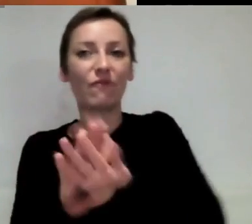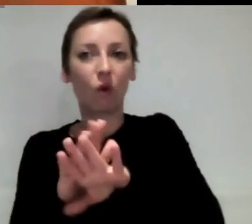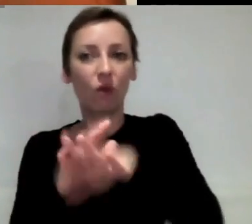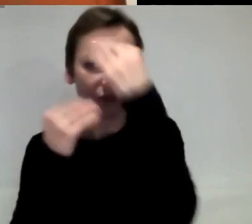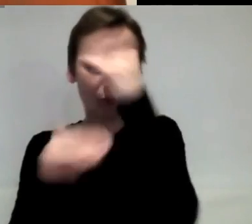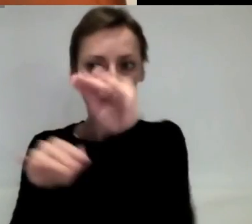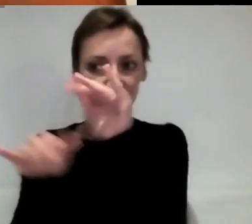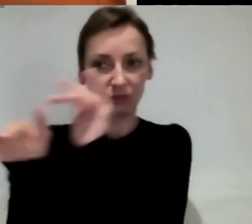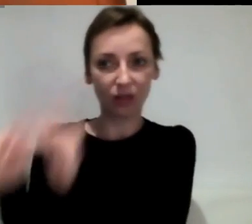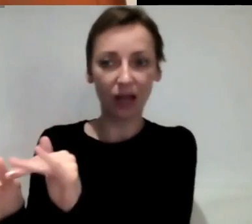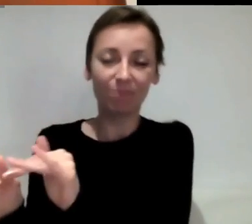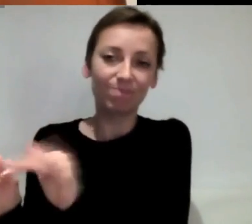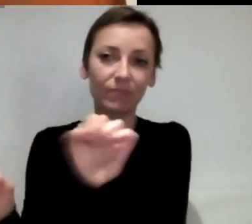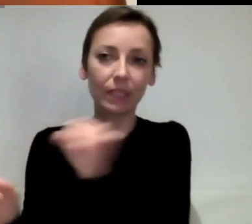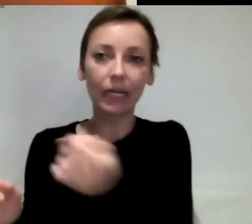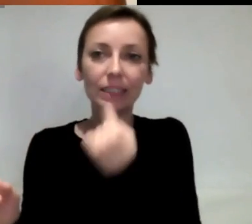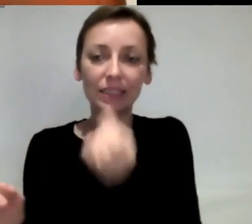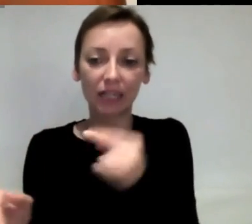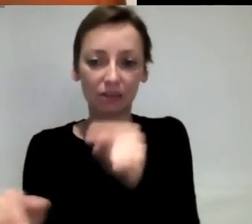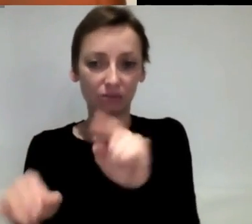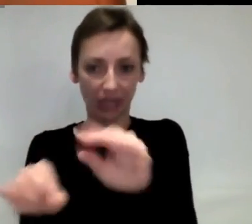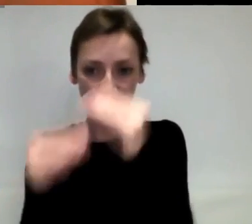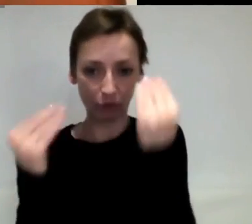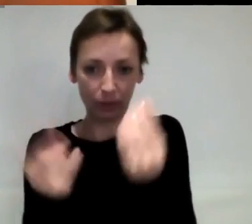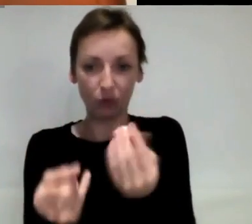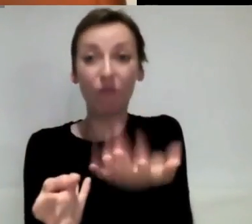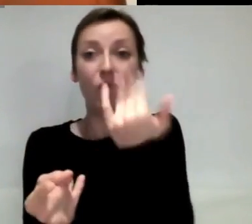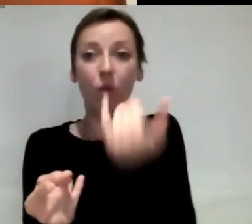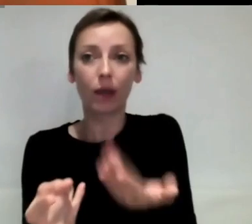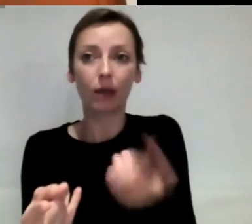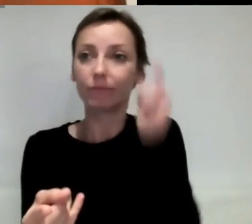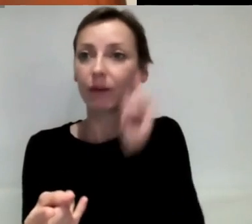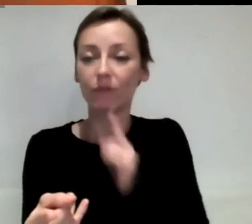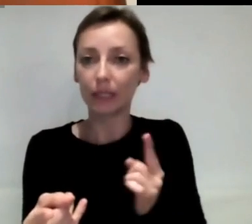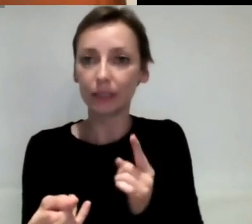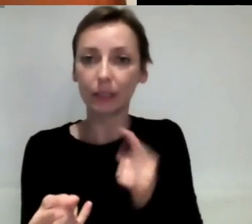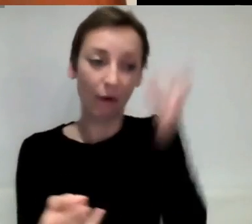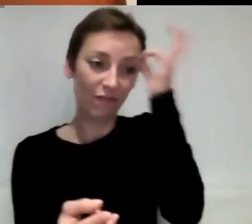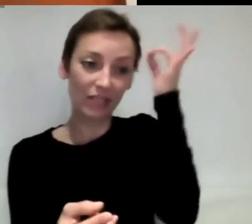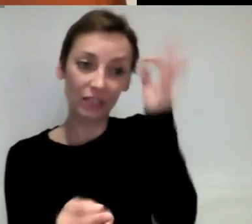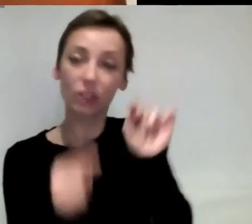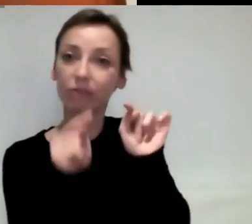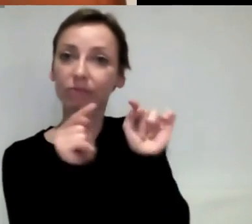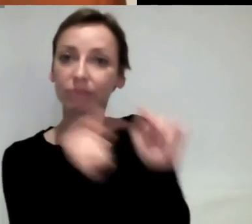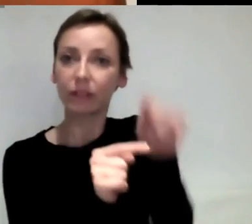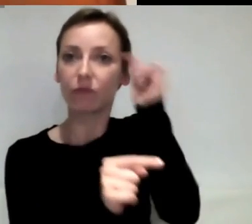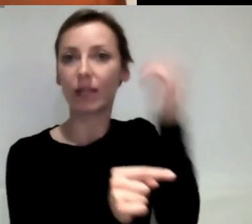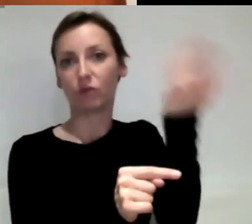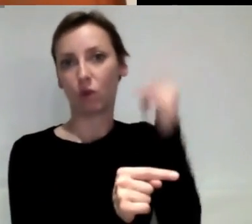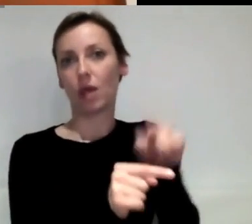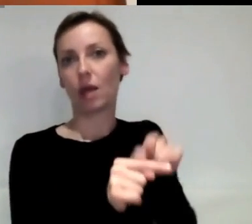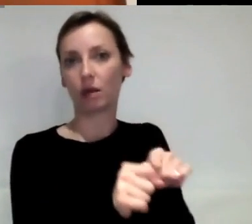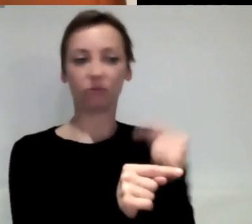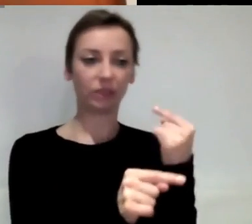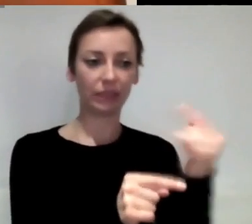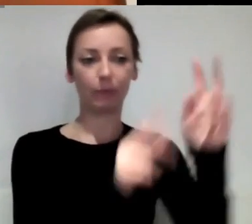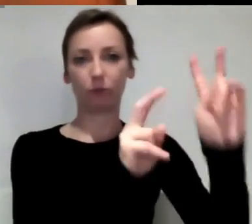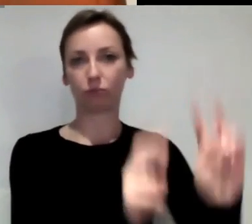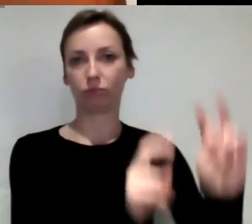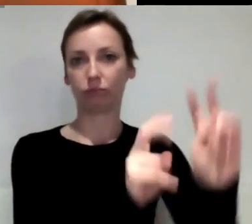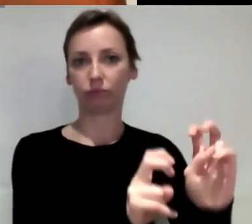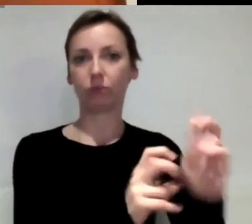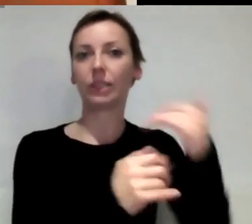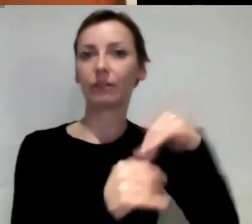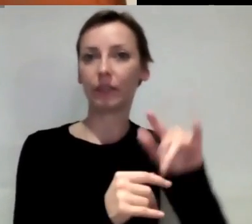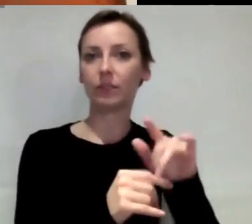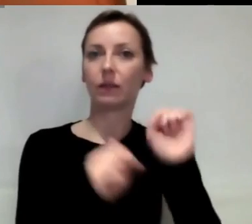das Wissen aus der Wissenschaft nutzen, wie er auch sagt, hört auf die Wissenschaft. Und das